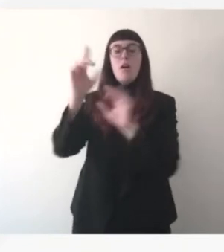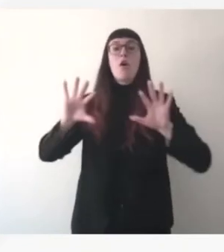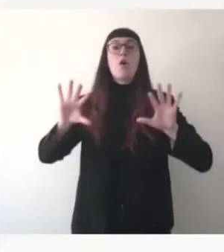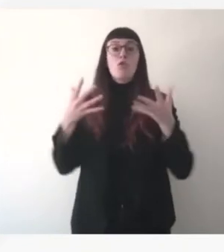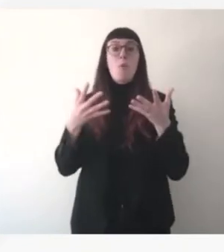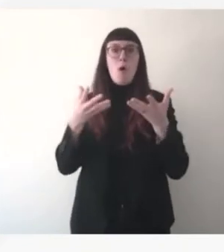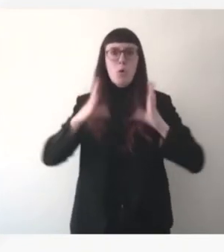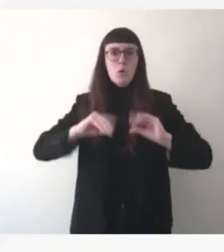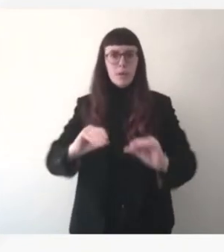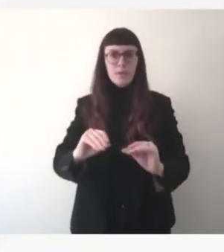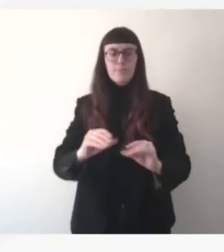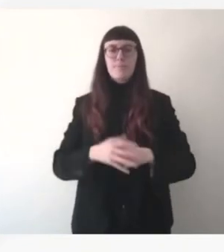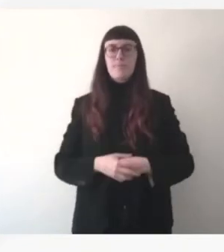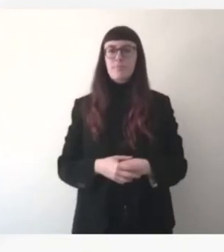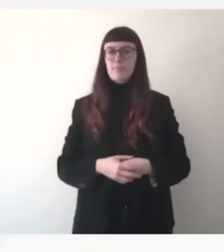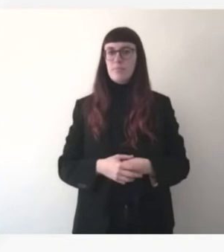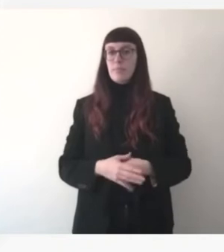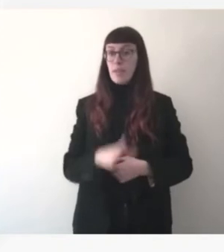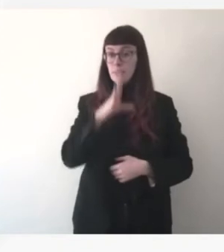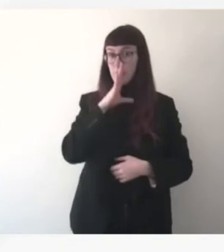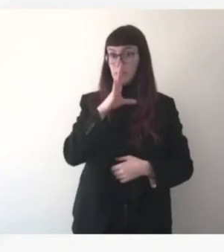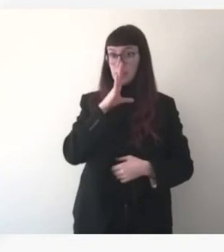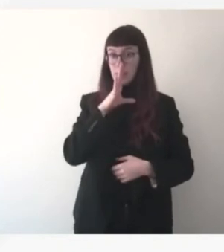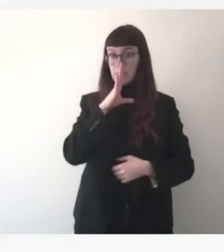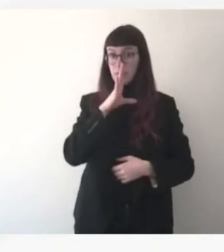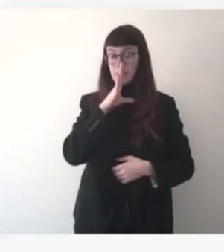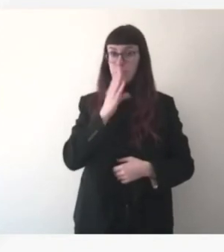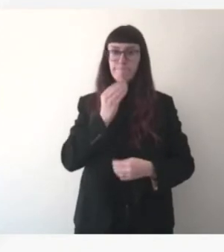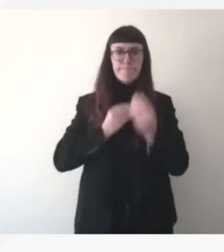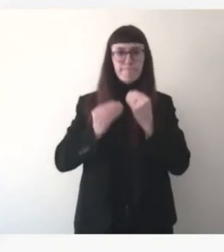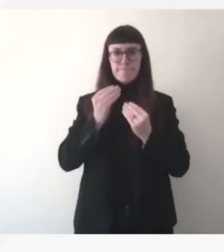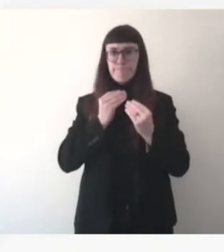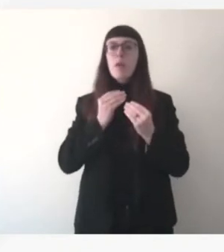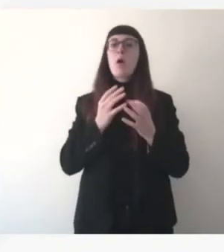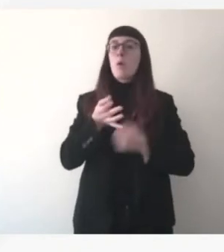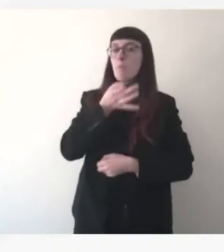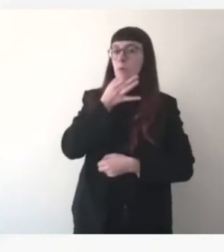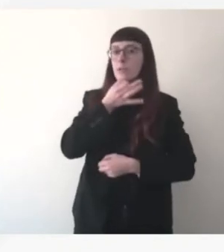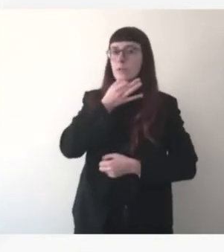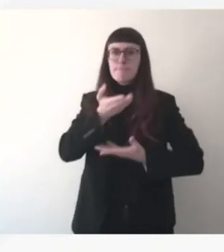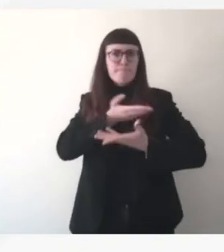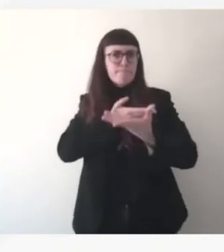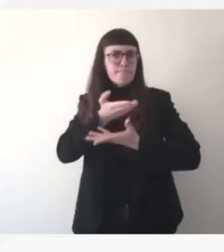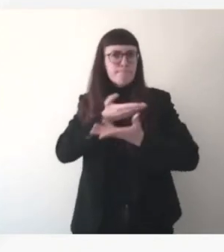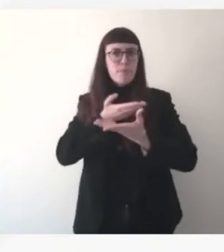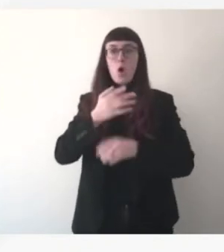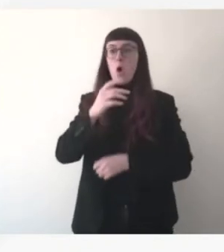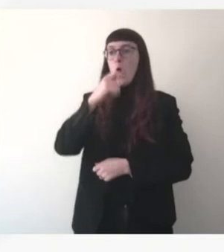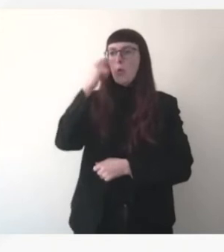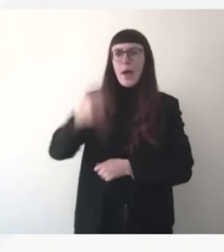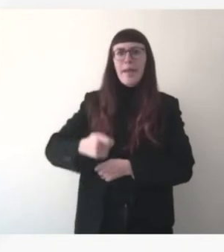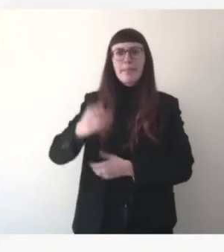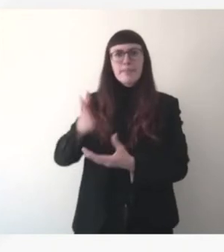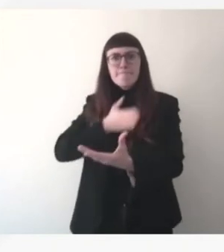l'aide que nous pourrions apporter à l'Ukraine en matière notamment d'équipements